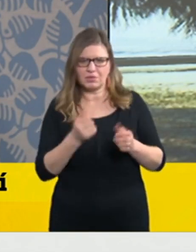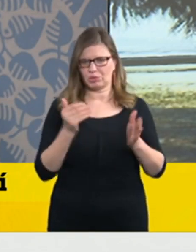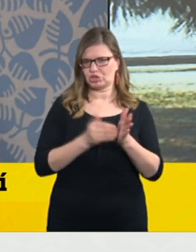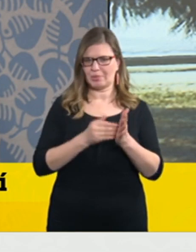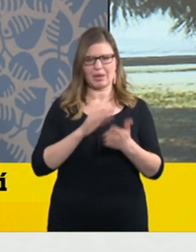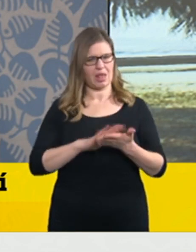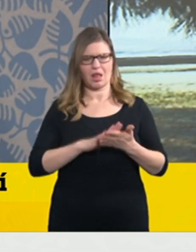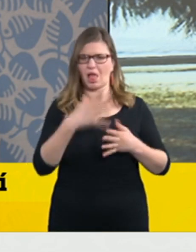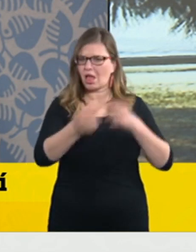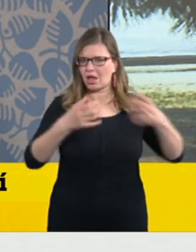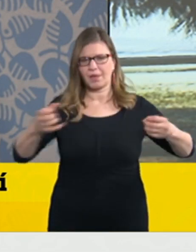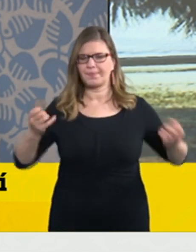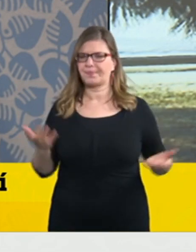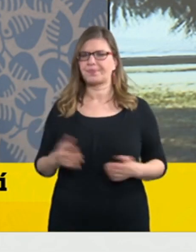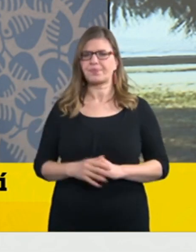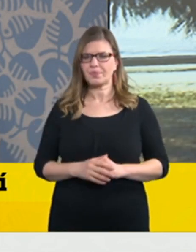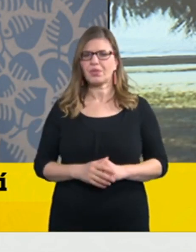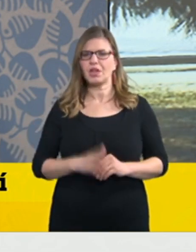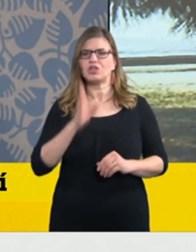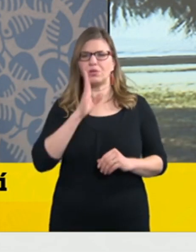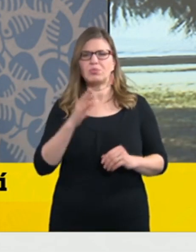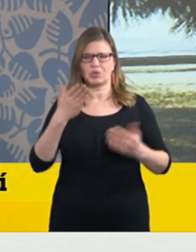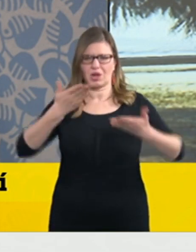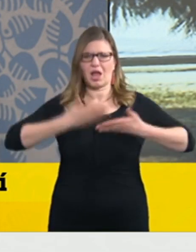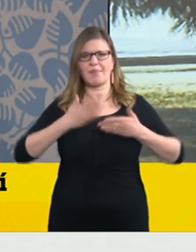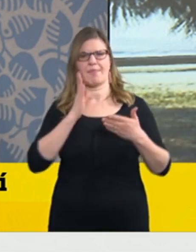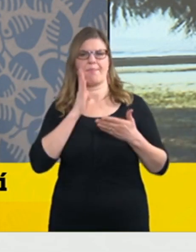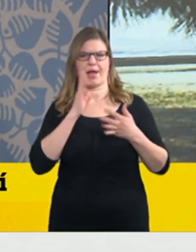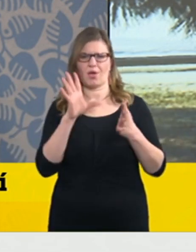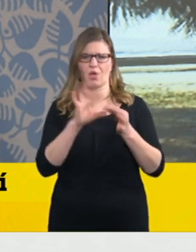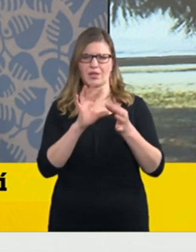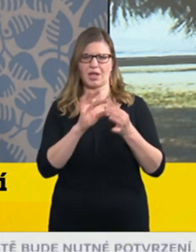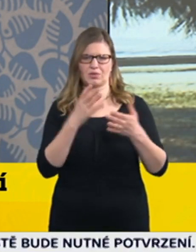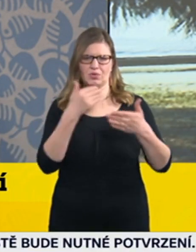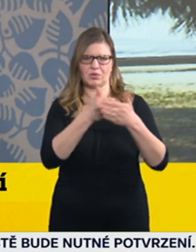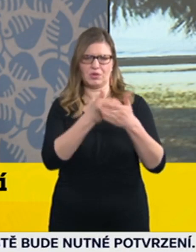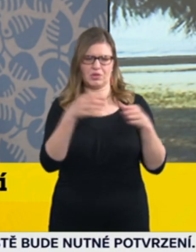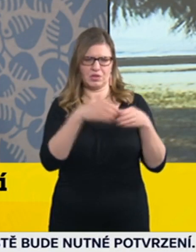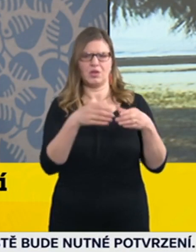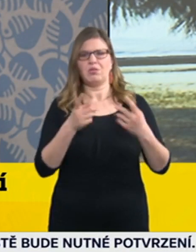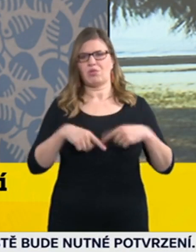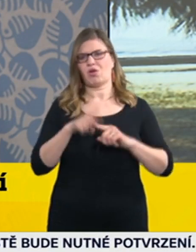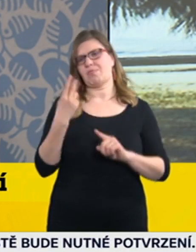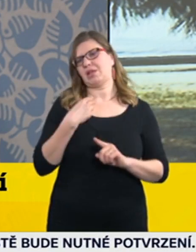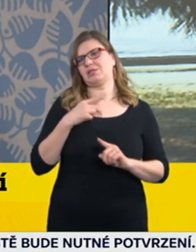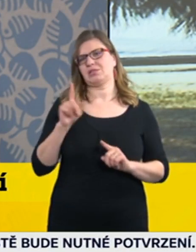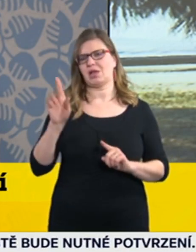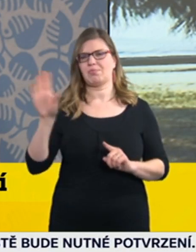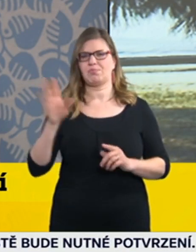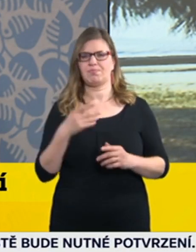což bude postupně vytvářet mapu těch kontaktů i specificky pro tuto novou variantu. Stejně tak je